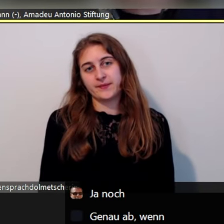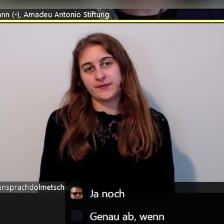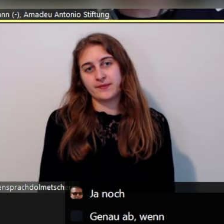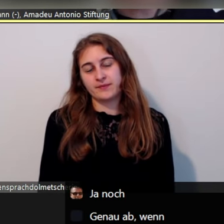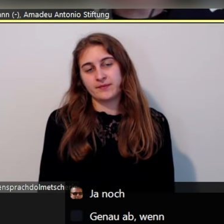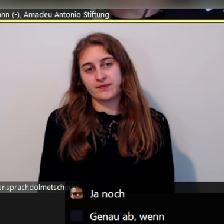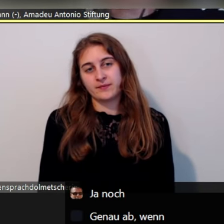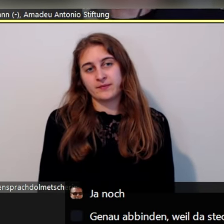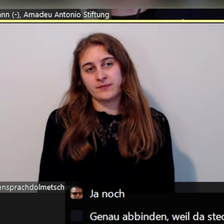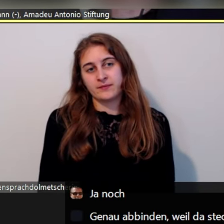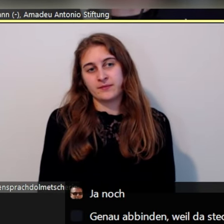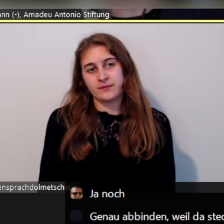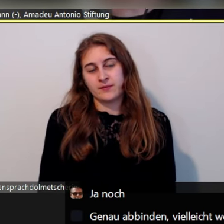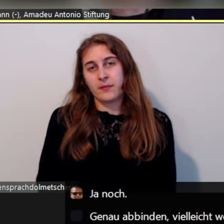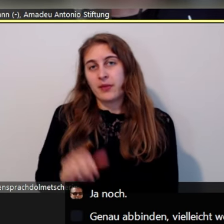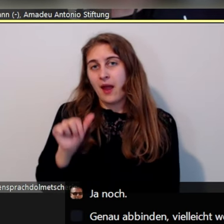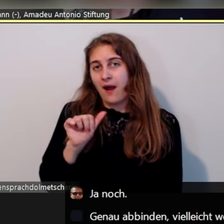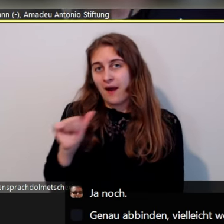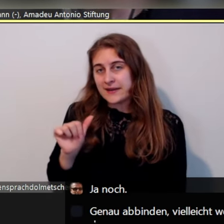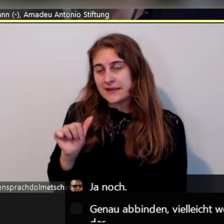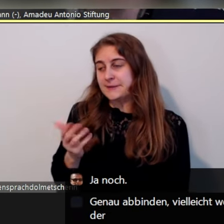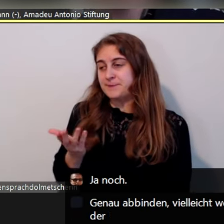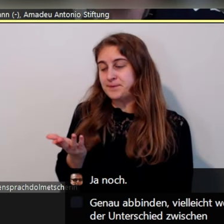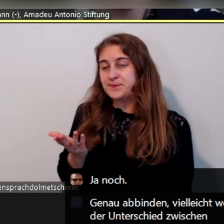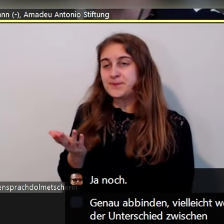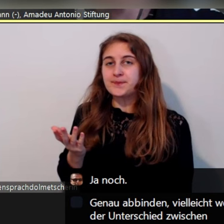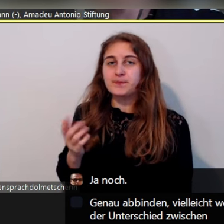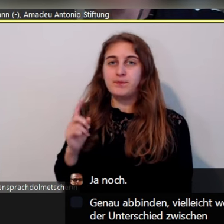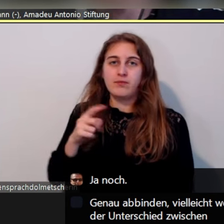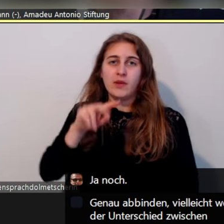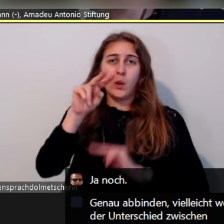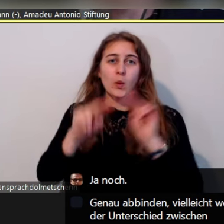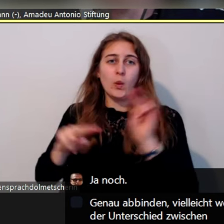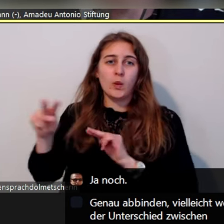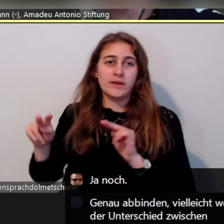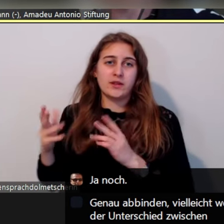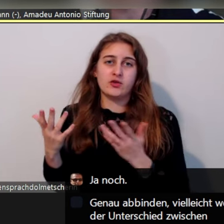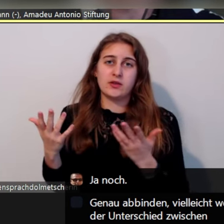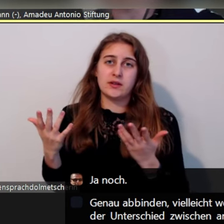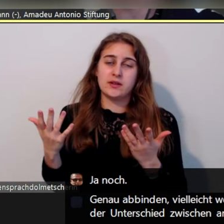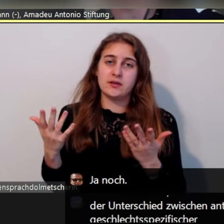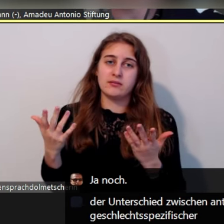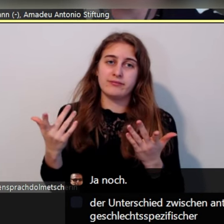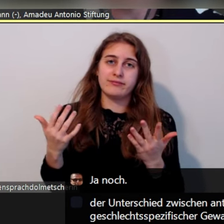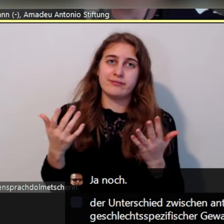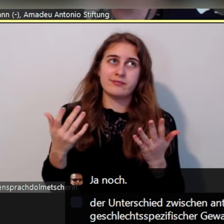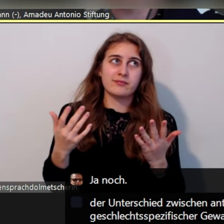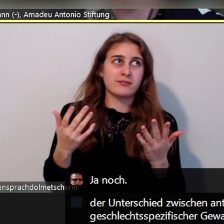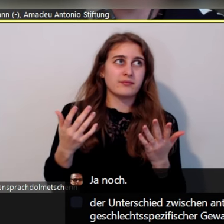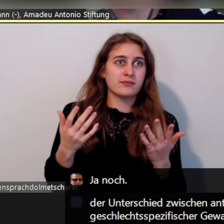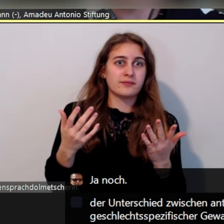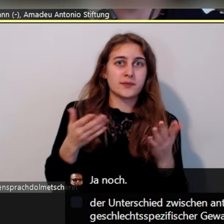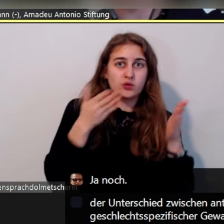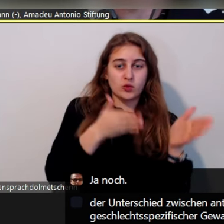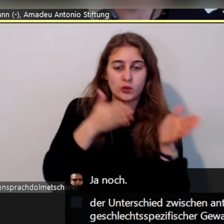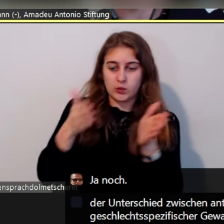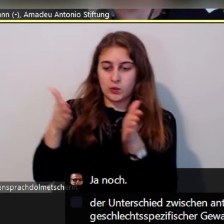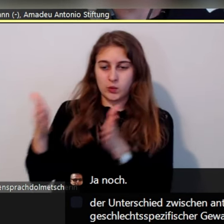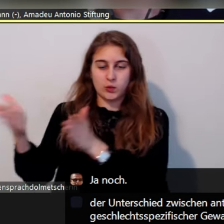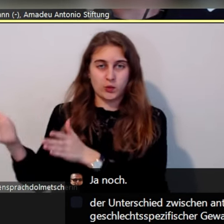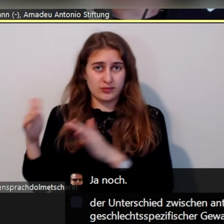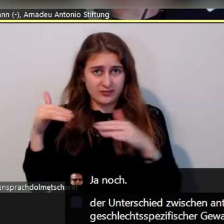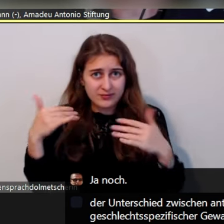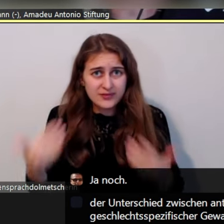Vielleicht steckt ja noch die Frage drin, was ist der Unterschied zwischen antifeministischem Hass und geschlechtsspezifischer Gewalt oder was ist der Vorteil darin,